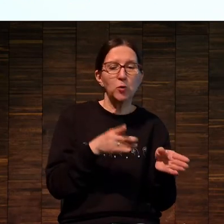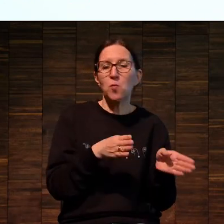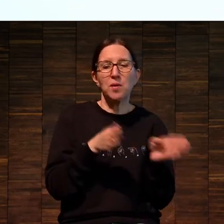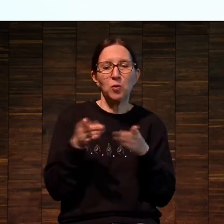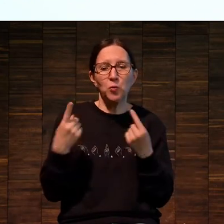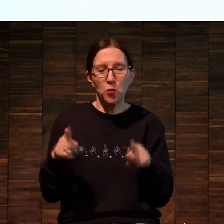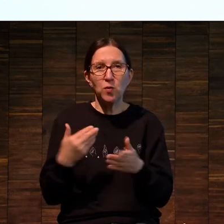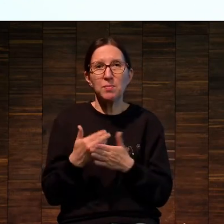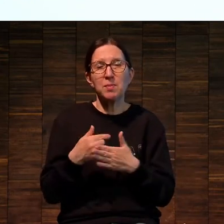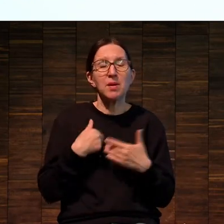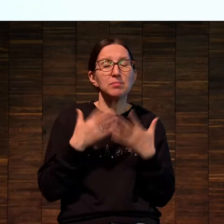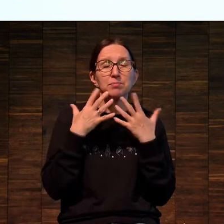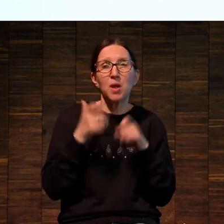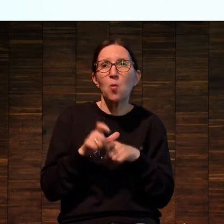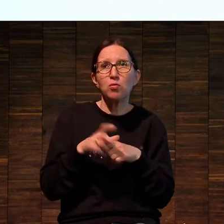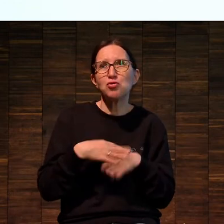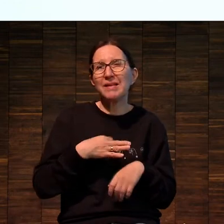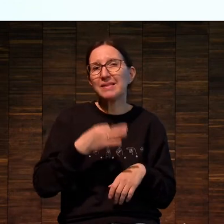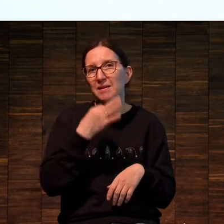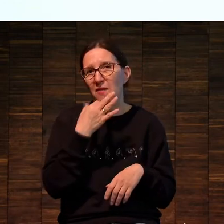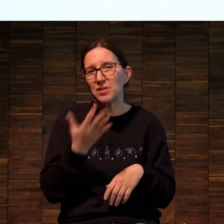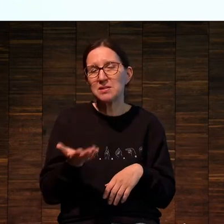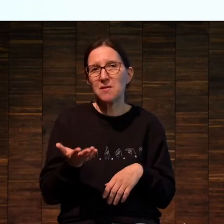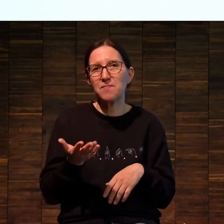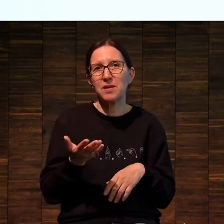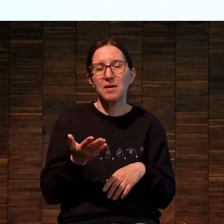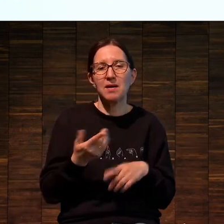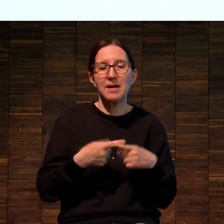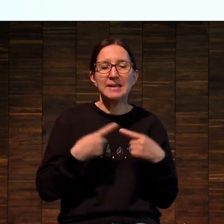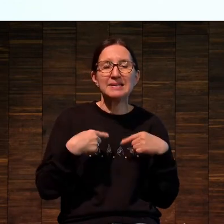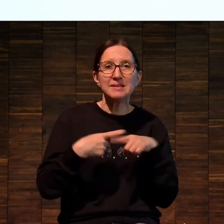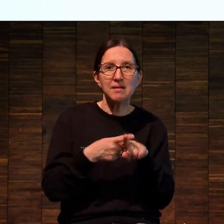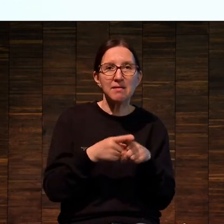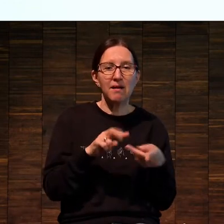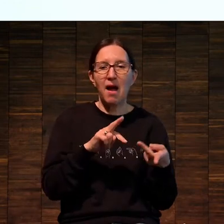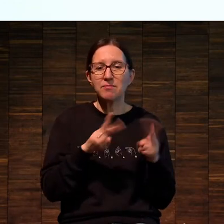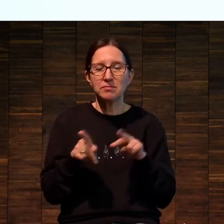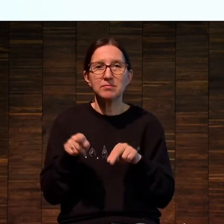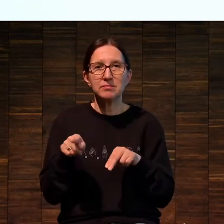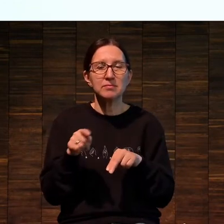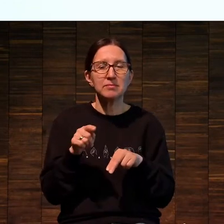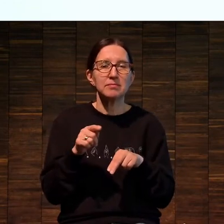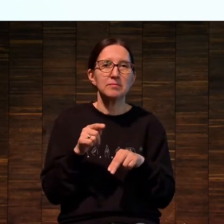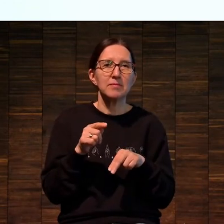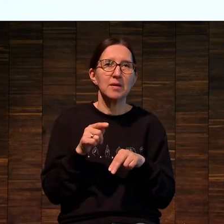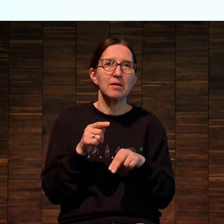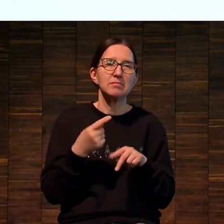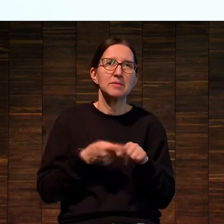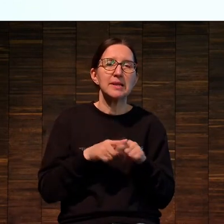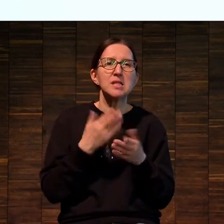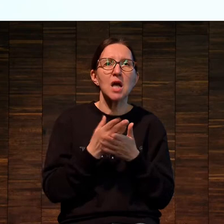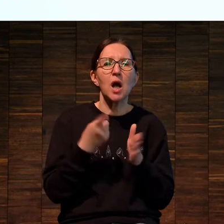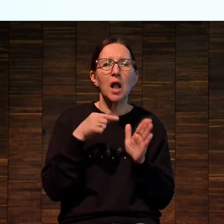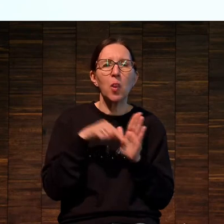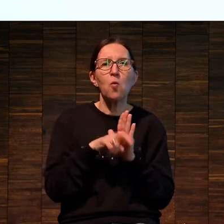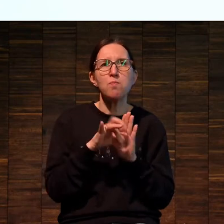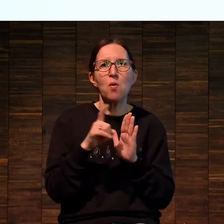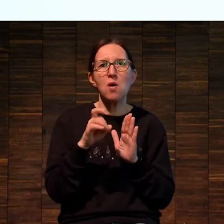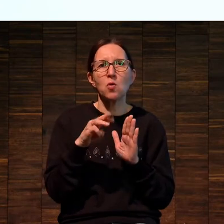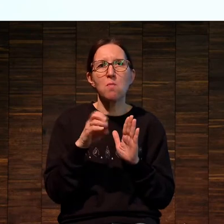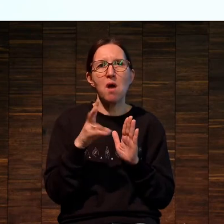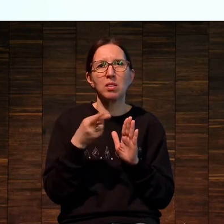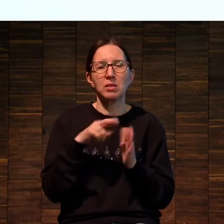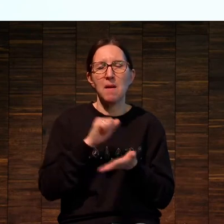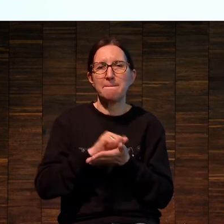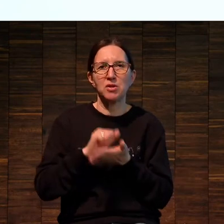мне безумно нравится техника альтернативной фотопечати, гумбихроматная печать. Такая, я не знаю, сталкивались, не